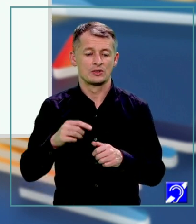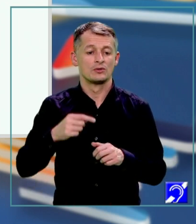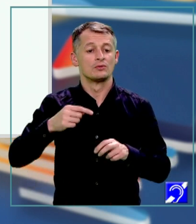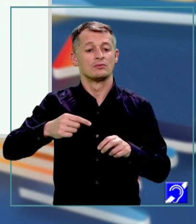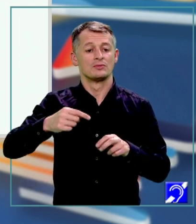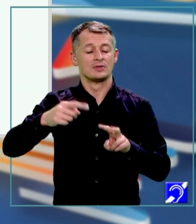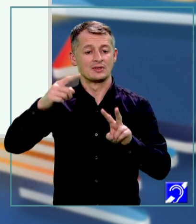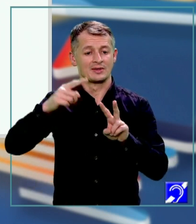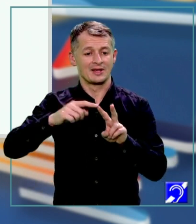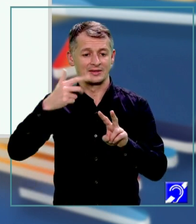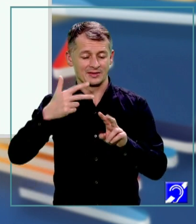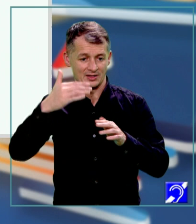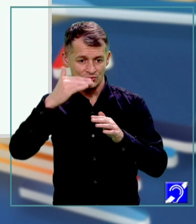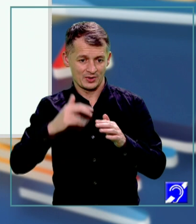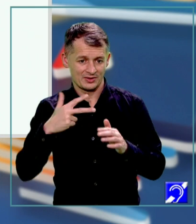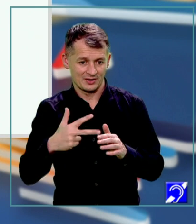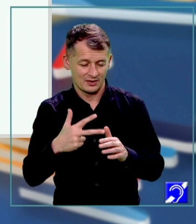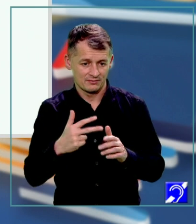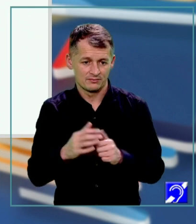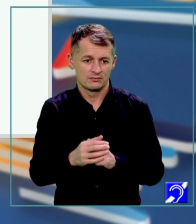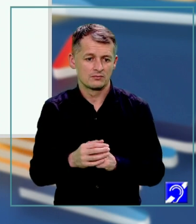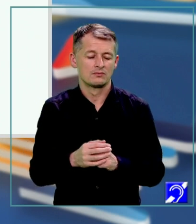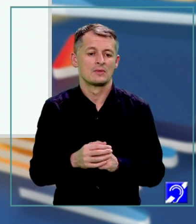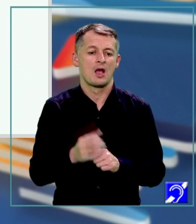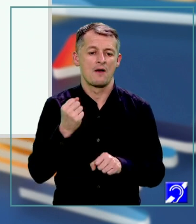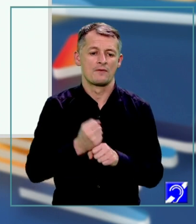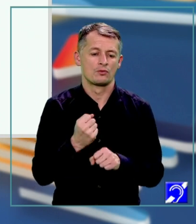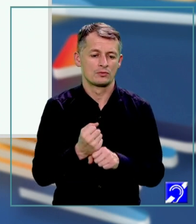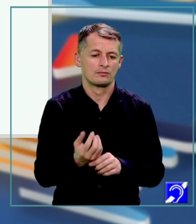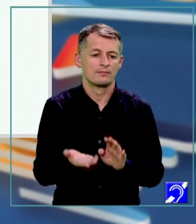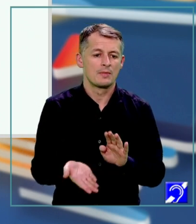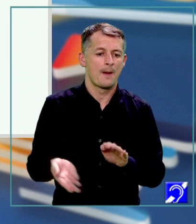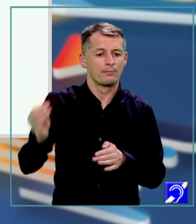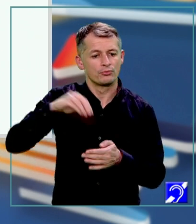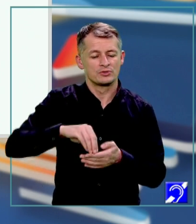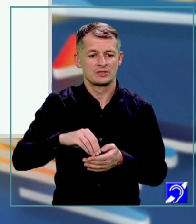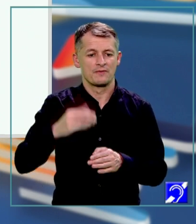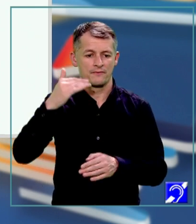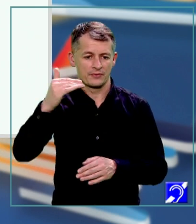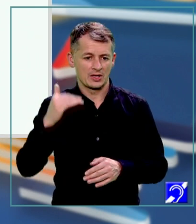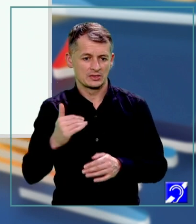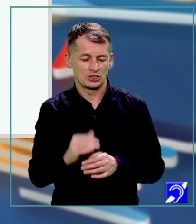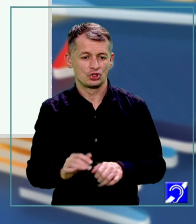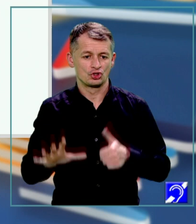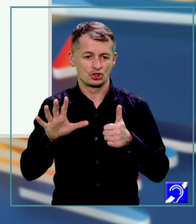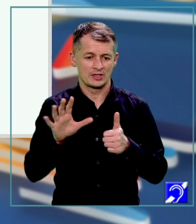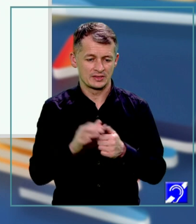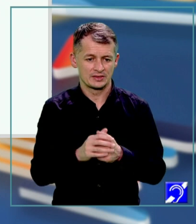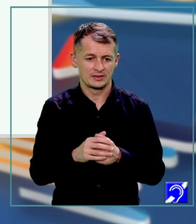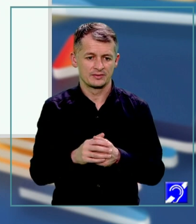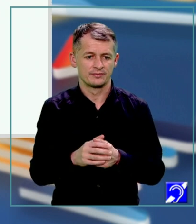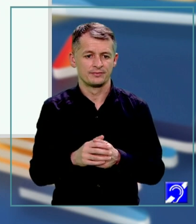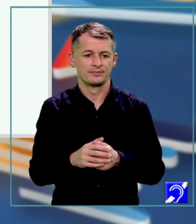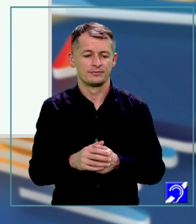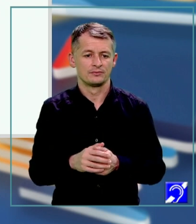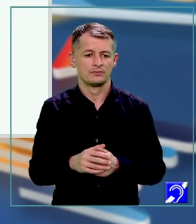putem calcula am raționalizat, adică ce am făcut? Am amplificat fracția 6 pe radical din